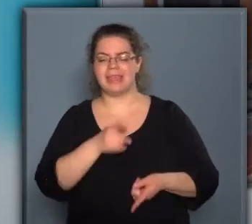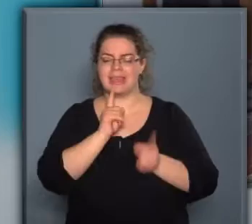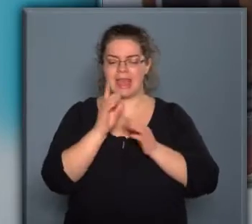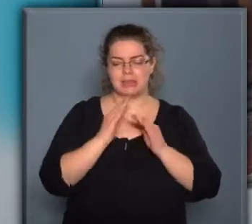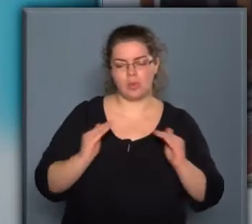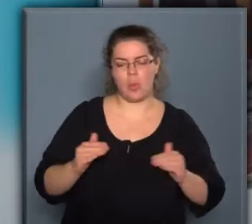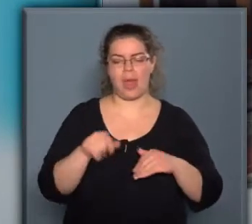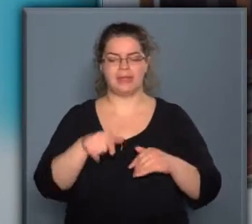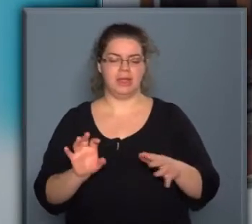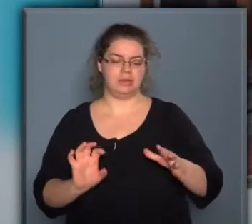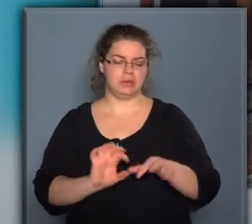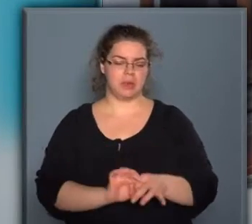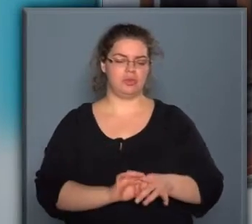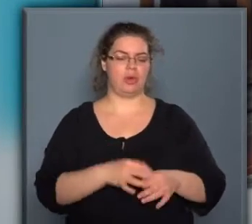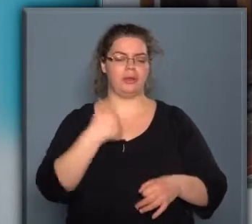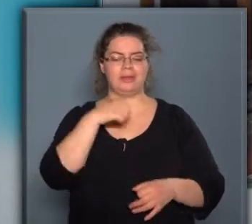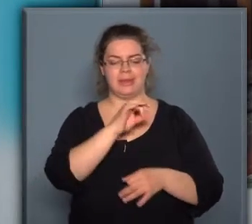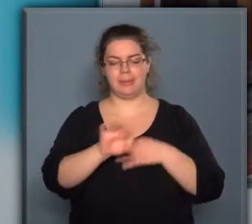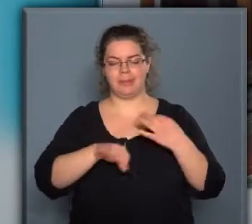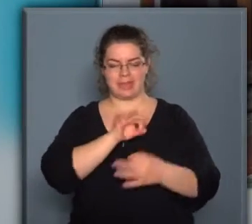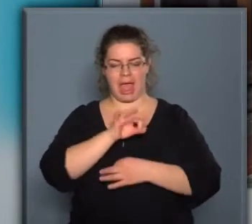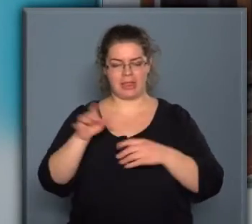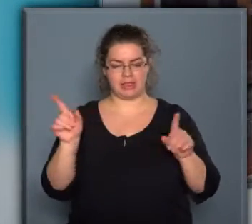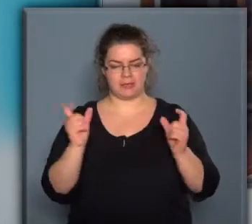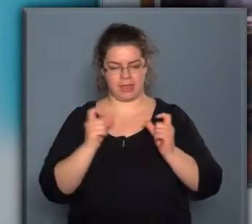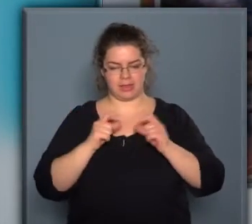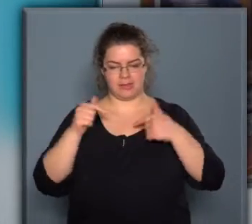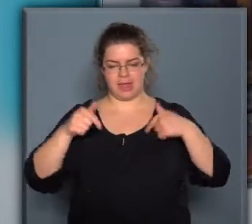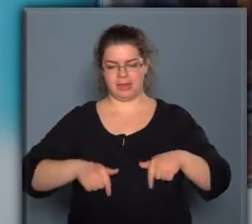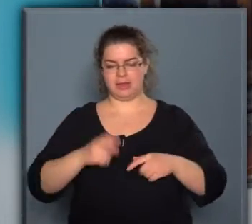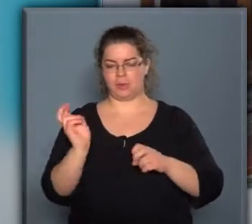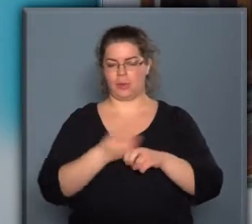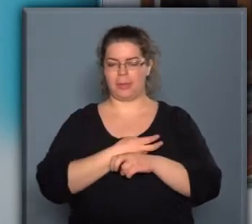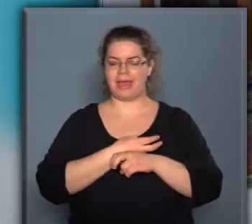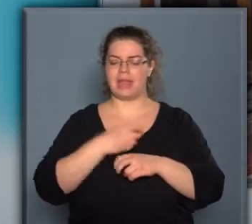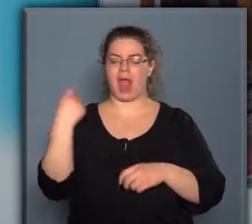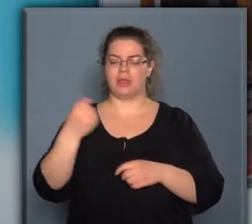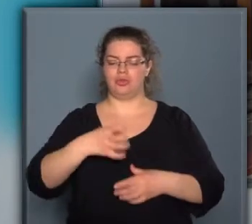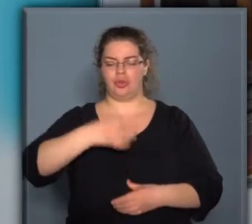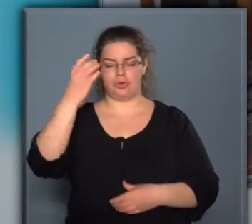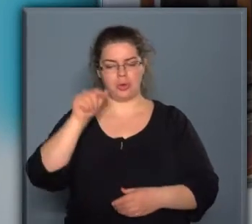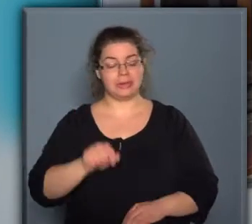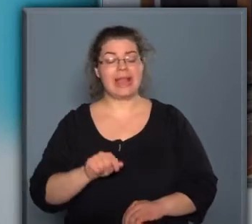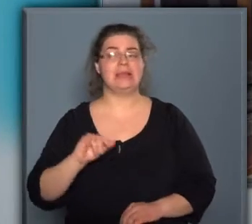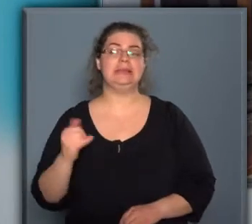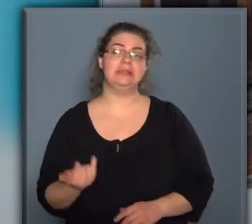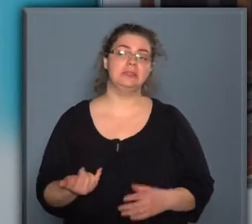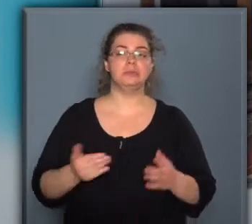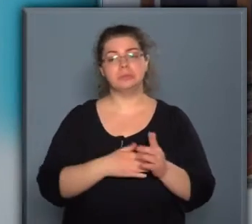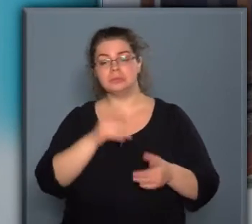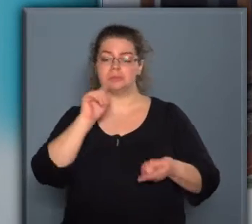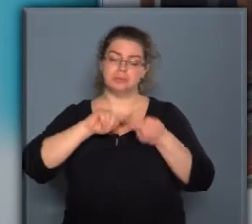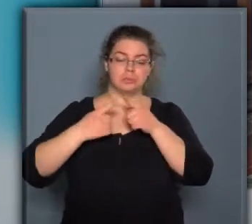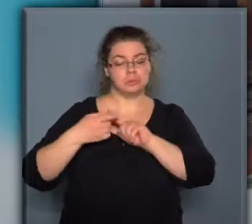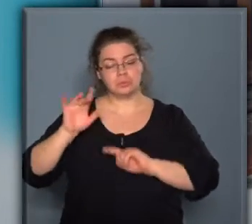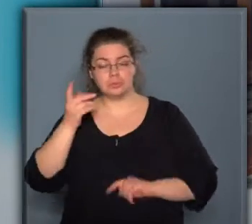játszóház, ehhez kapcsolódó néptáncfesztivál itt Kőbányán a Csőztoronynál. És akkor az még